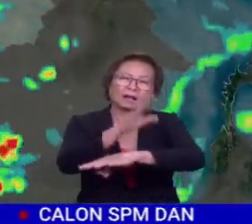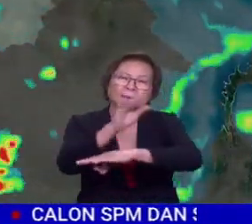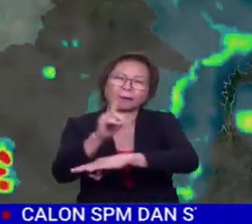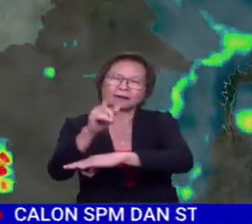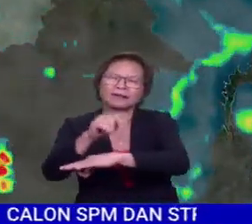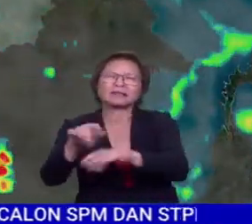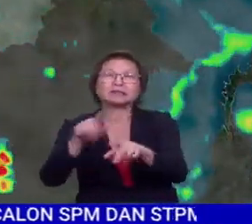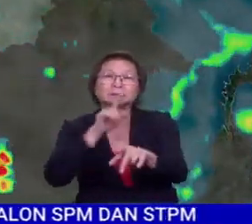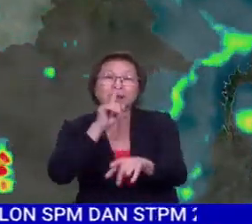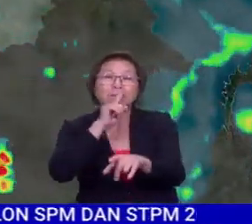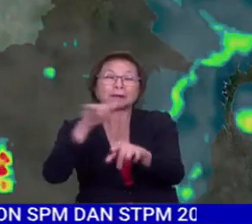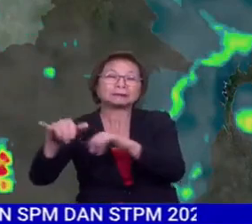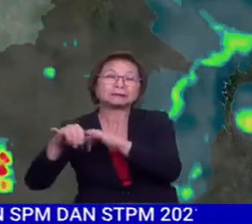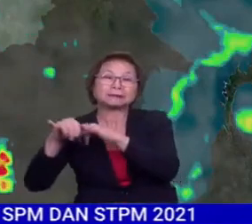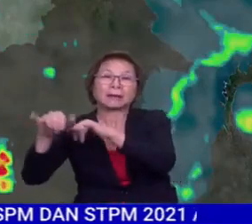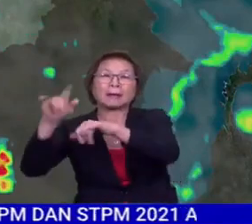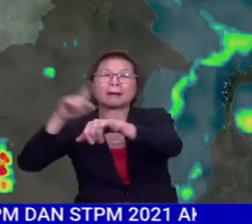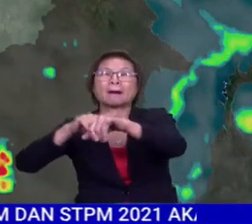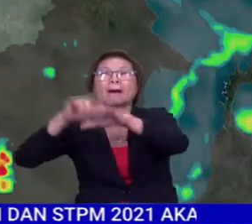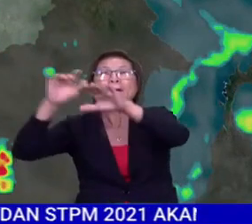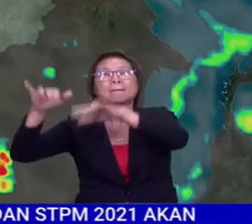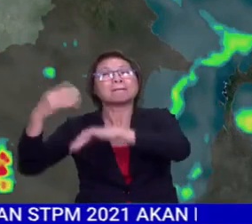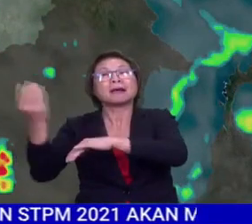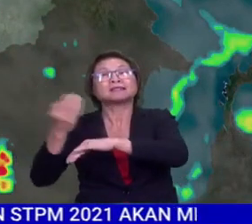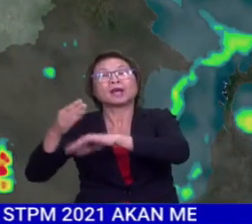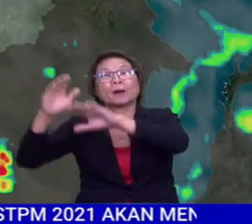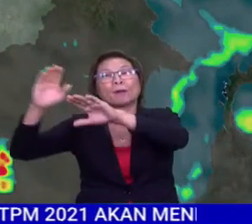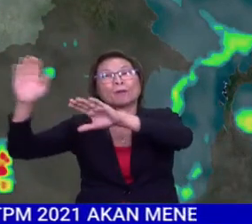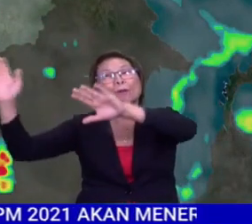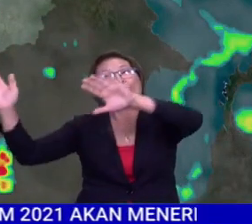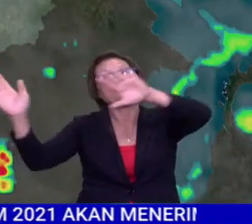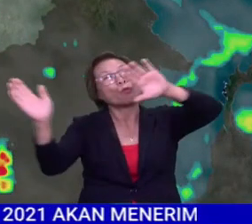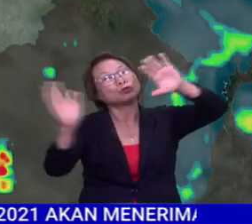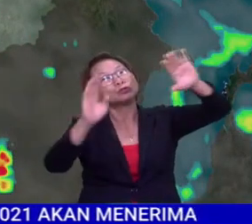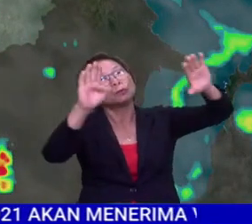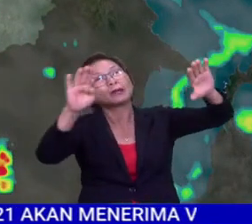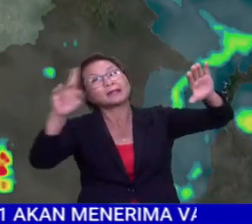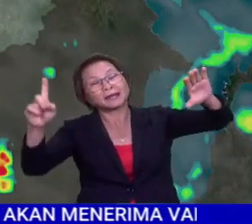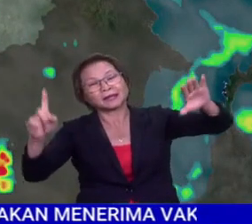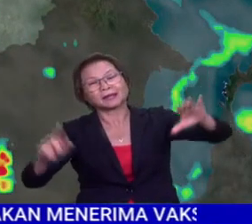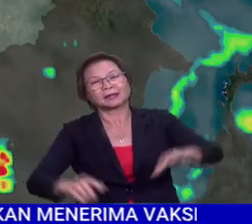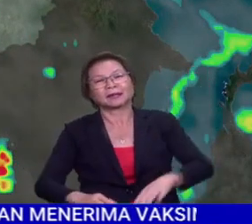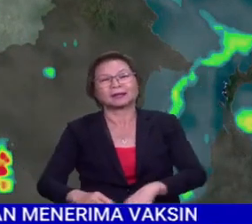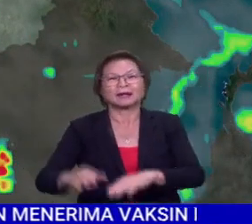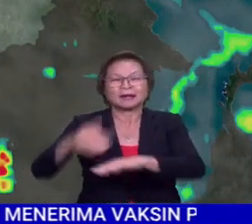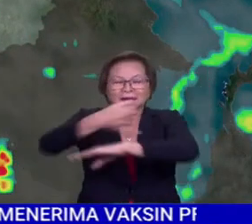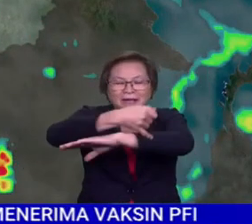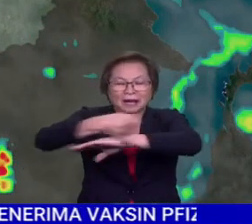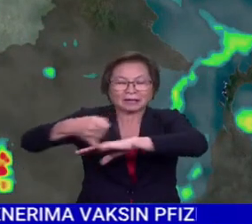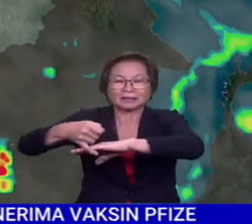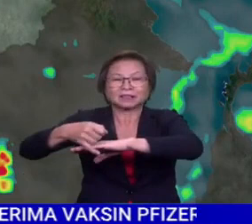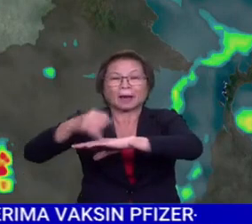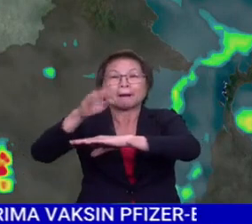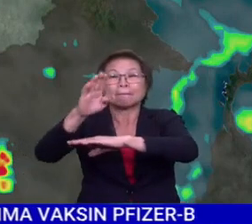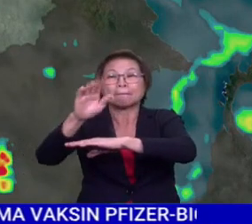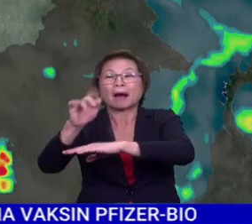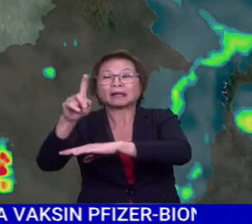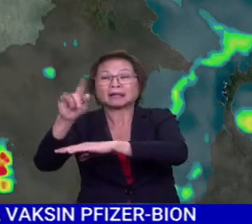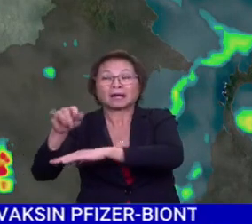sinonim ketika monsoon barat daya. Kebiasaannya, fenomena garis badai ataupun squalline